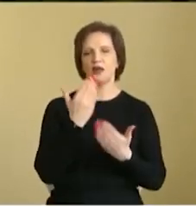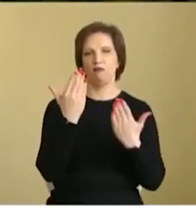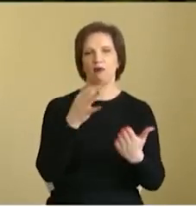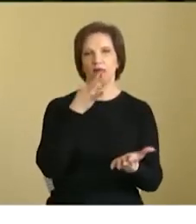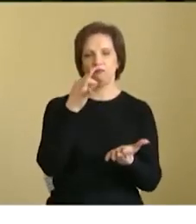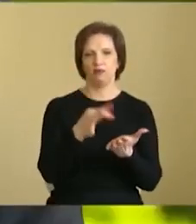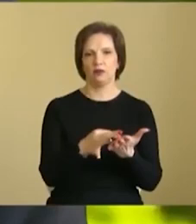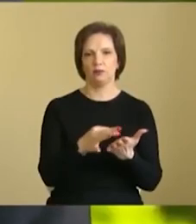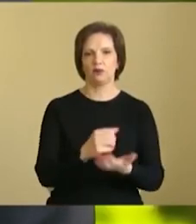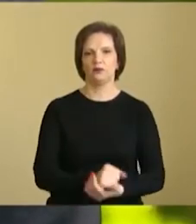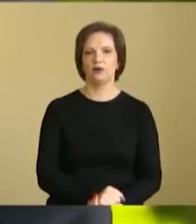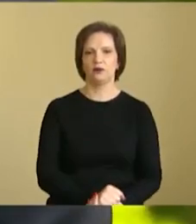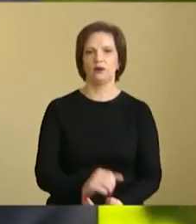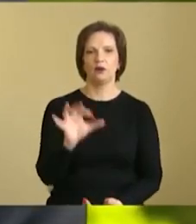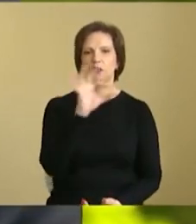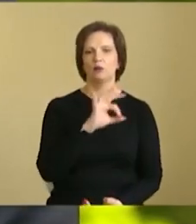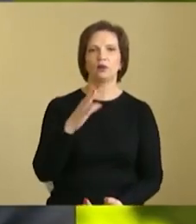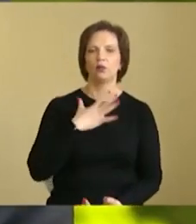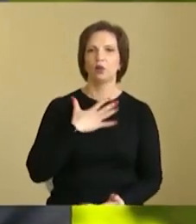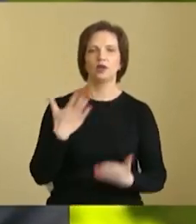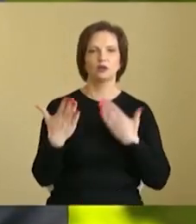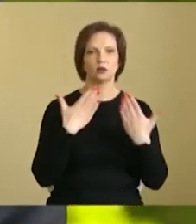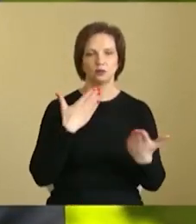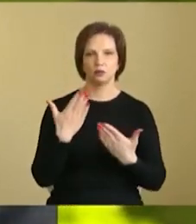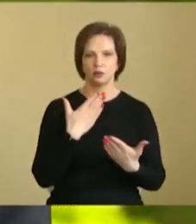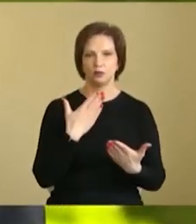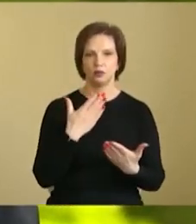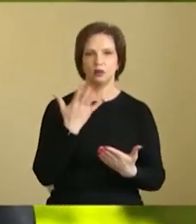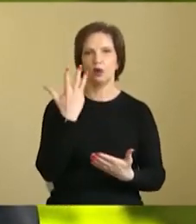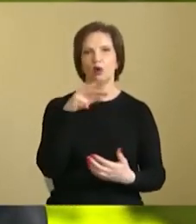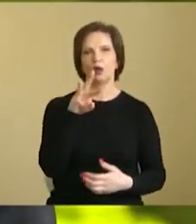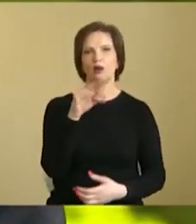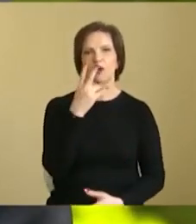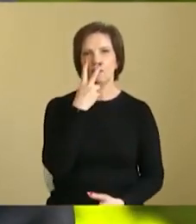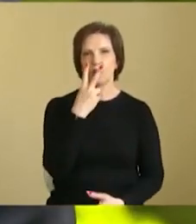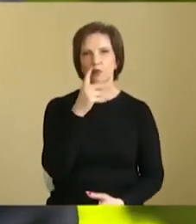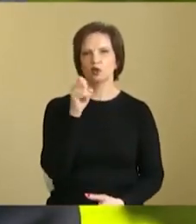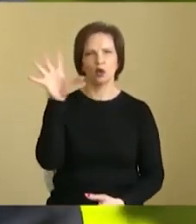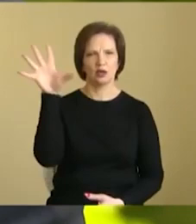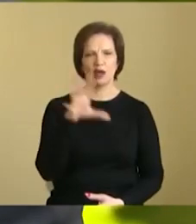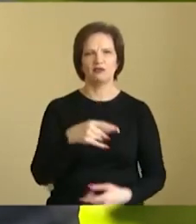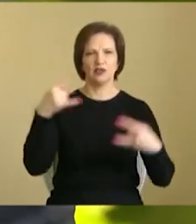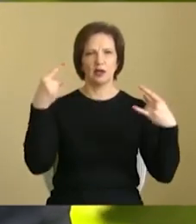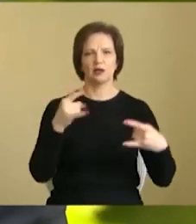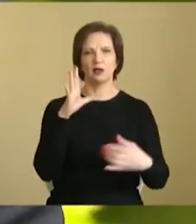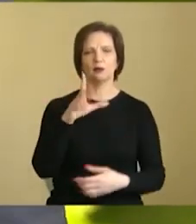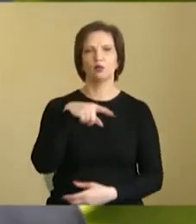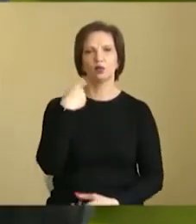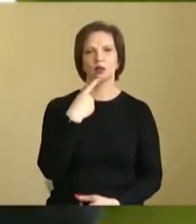про мої стосунки. Коли ви побачите, на всіх каналах будуть казати, що